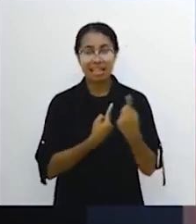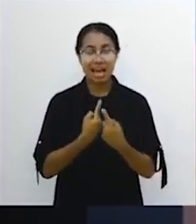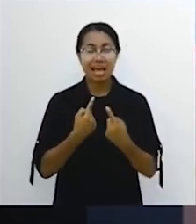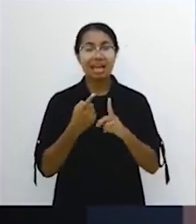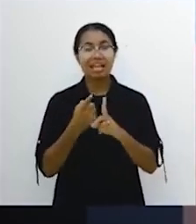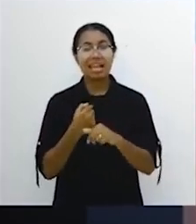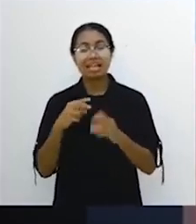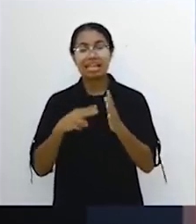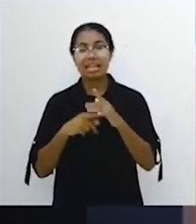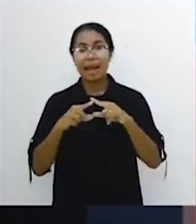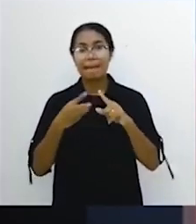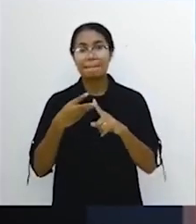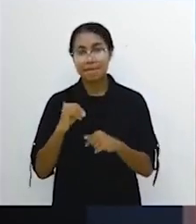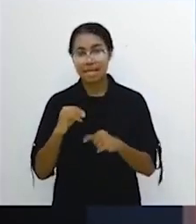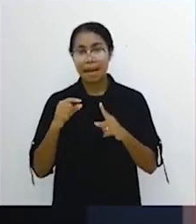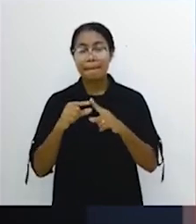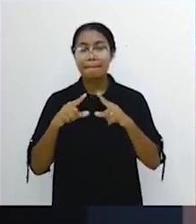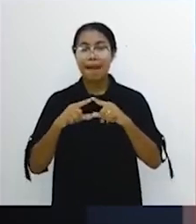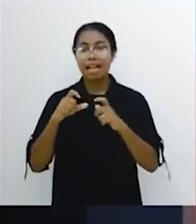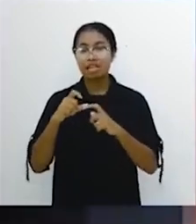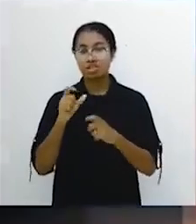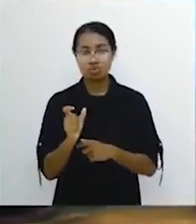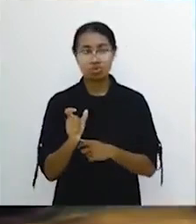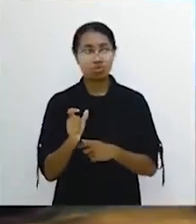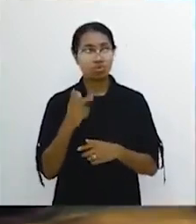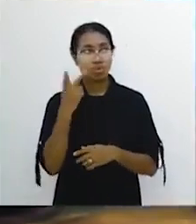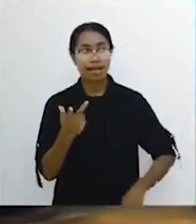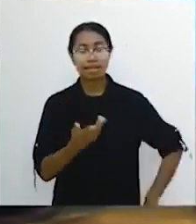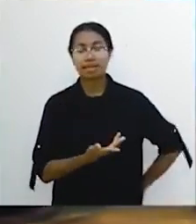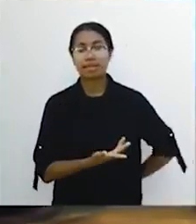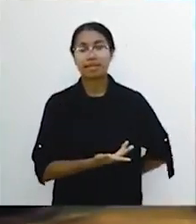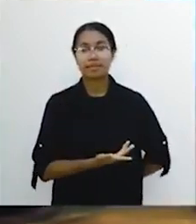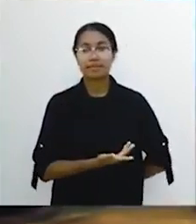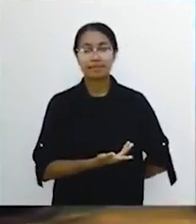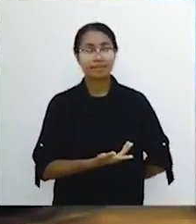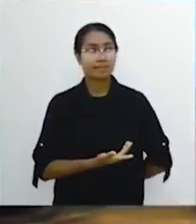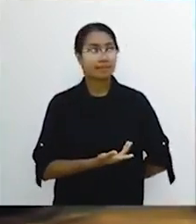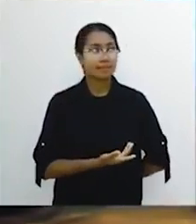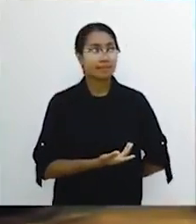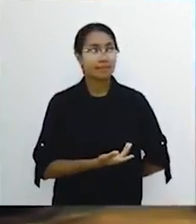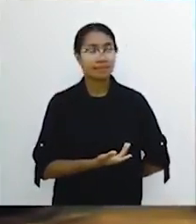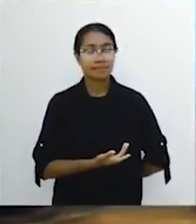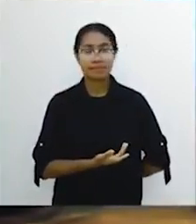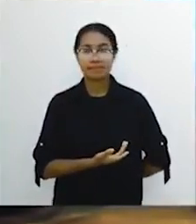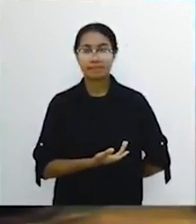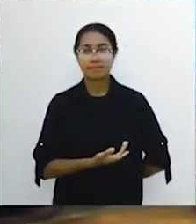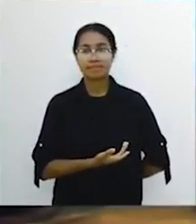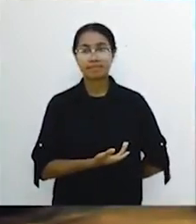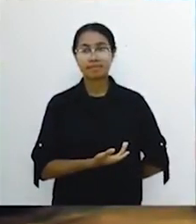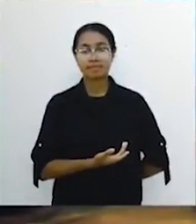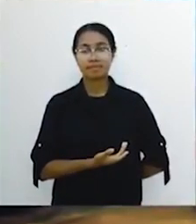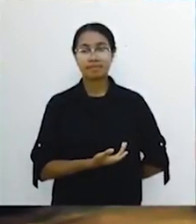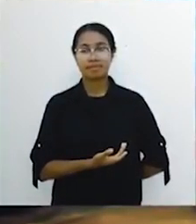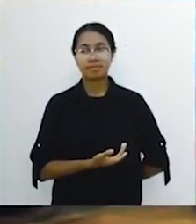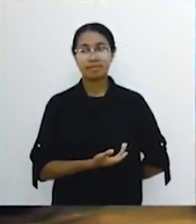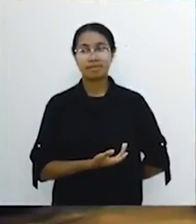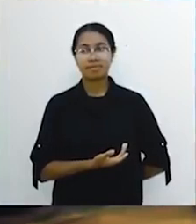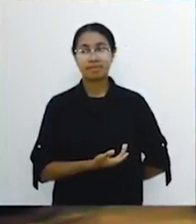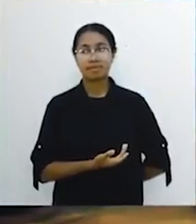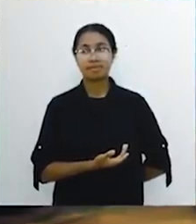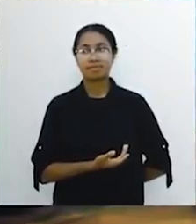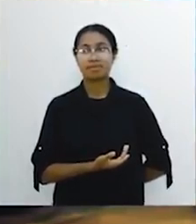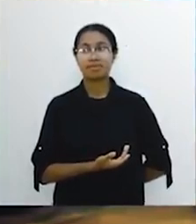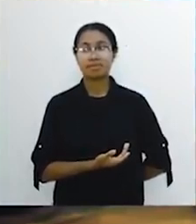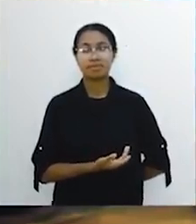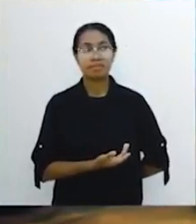dari nabi-nabi palsu. Matius 24, ayat 24. Sebab mesias-mesias palsu. Nabi-nabi palsu. Akan muncul. Dan